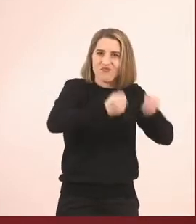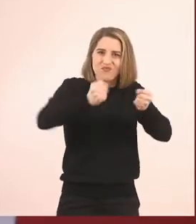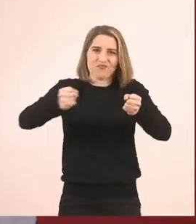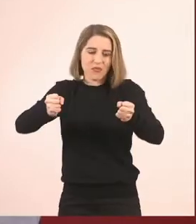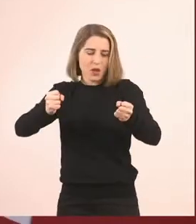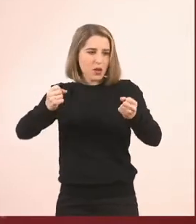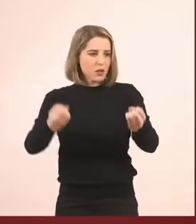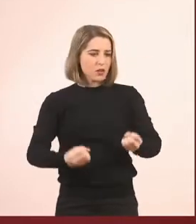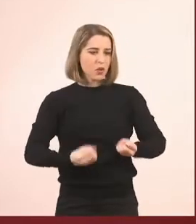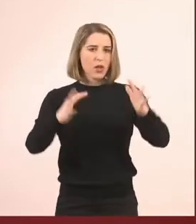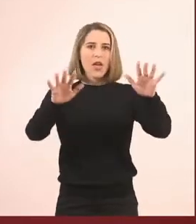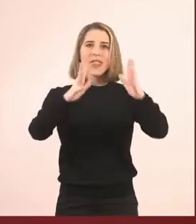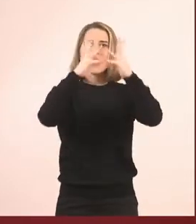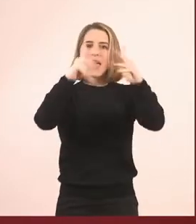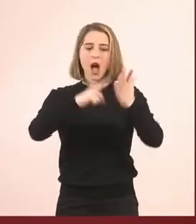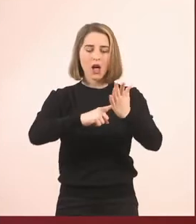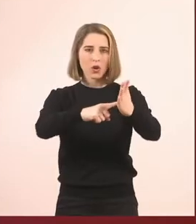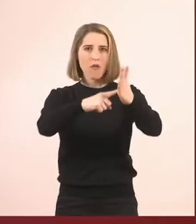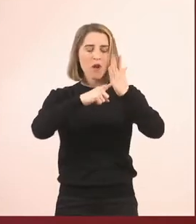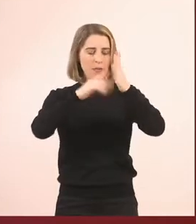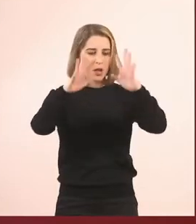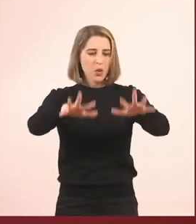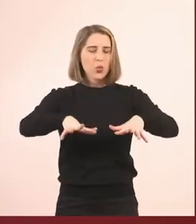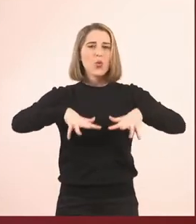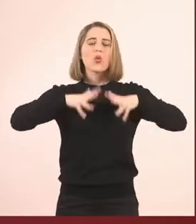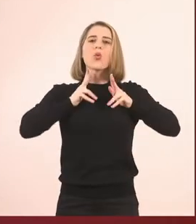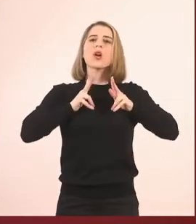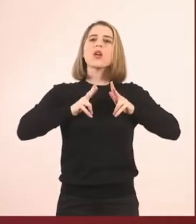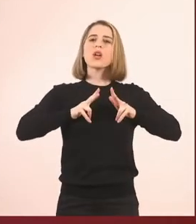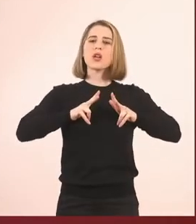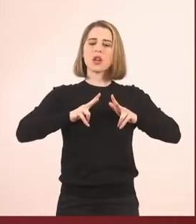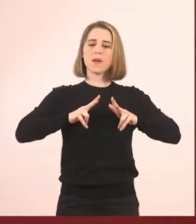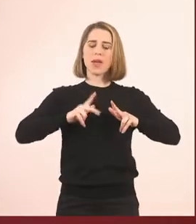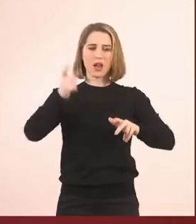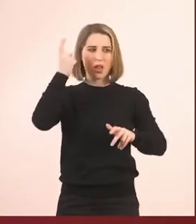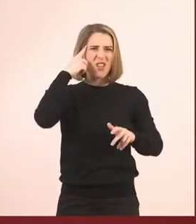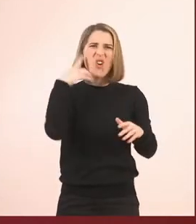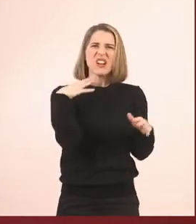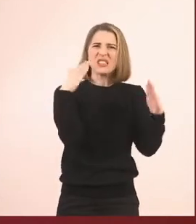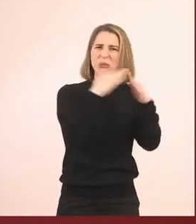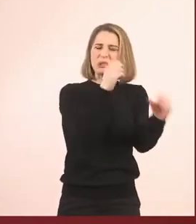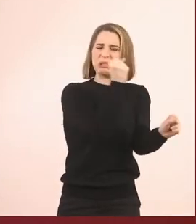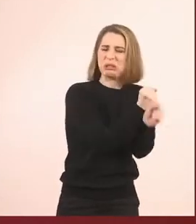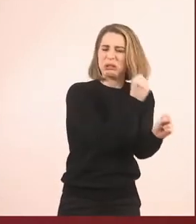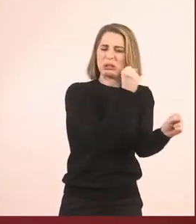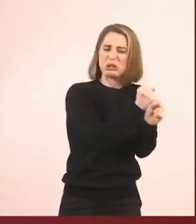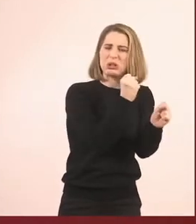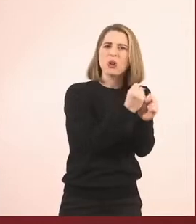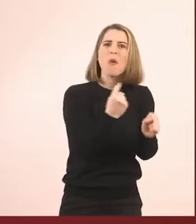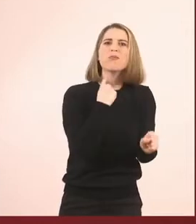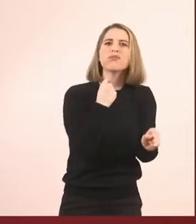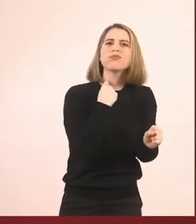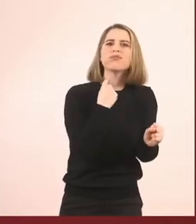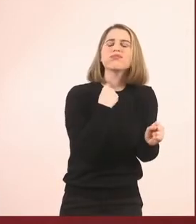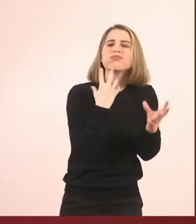νιώθει ηρεμία, καταλαβαίνει τι έχανε τόσο καιρό που δεν πήγαινε ένα θέατρο και καθότανε συνέχεια μέσα στο σπίτι κλεισμένος, και έτσι με αυτό το στυλ το